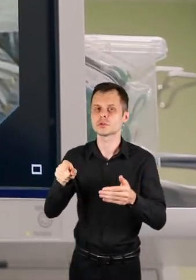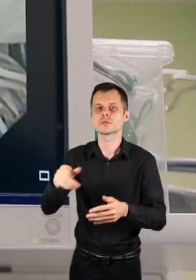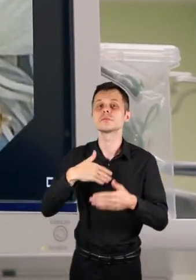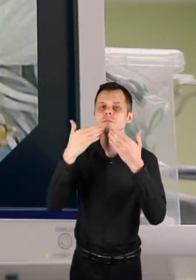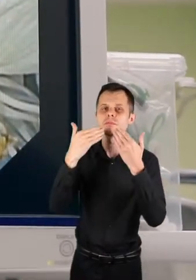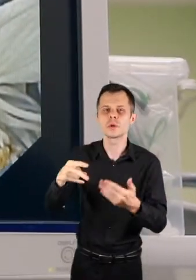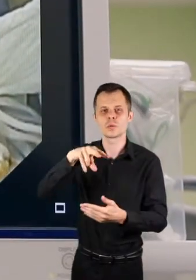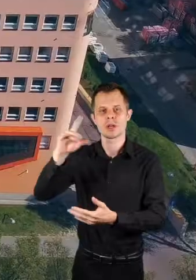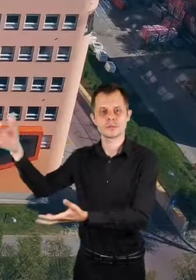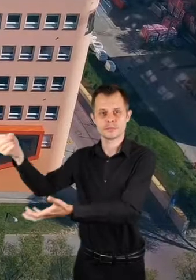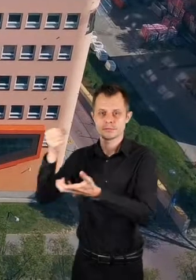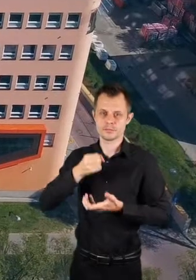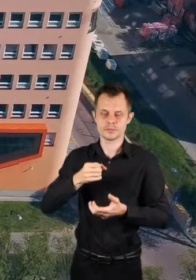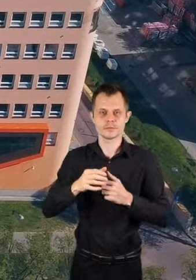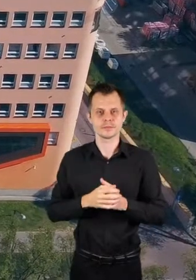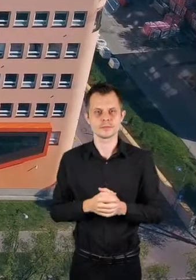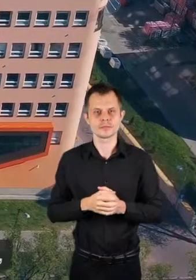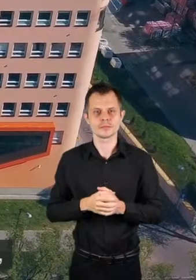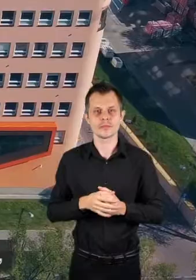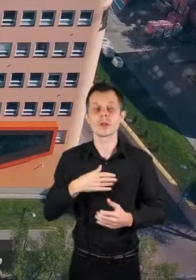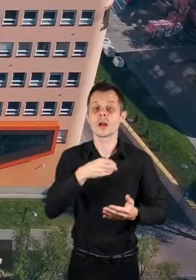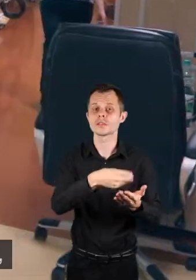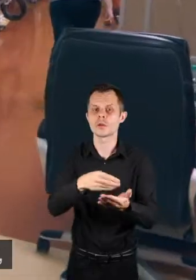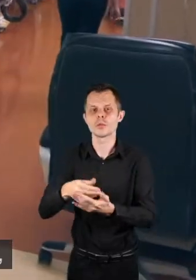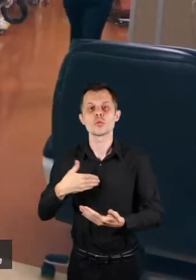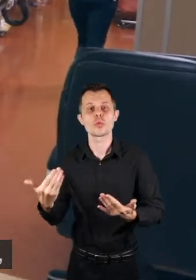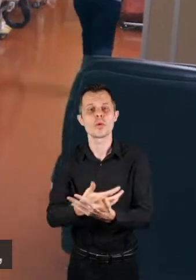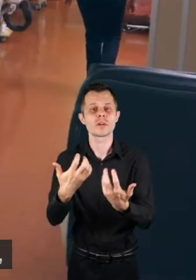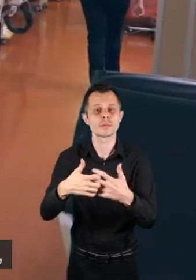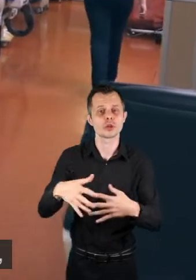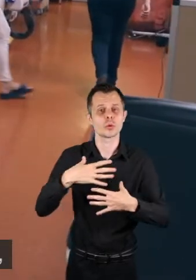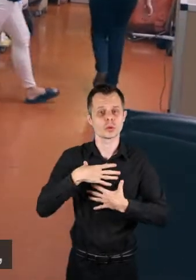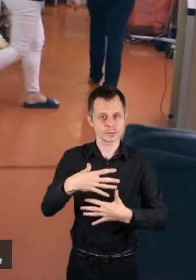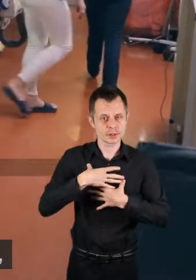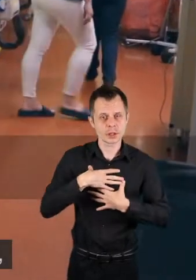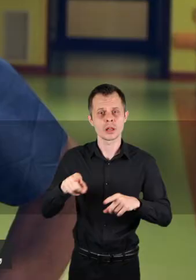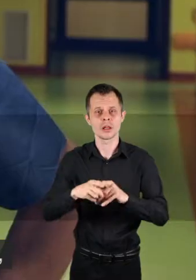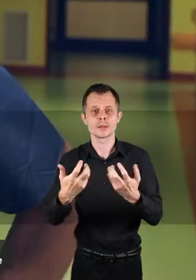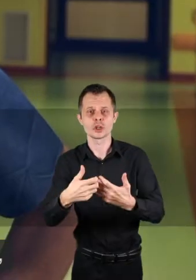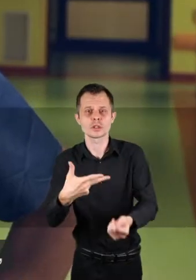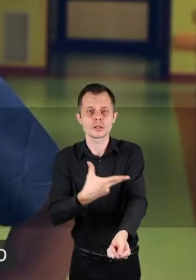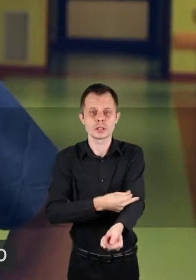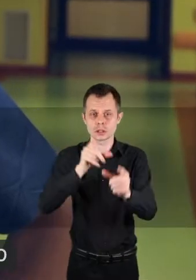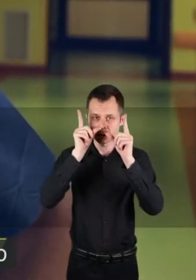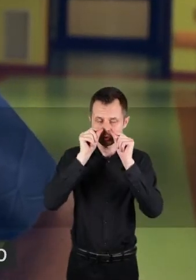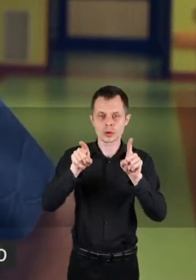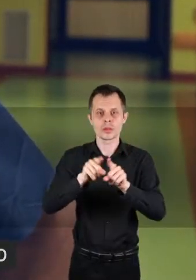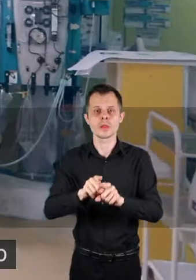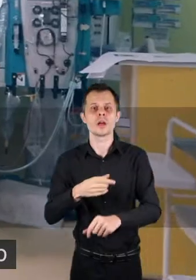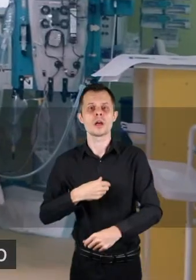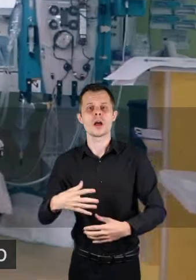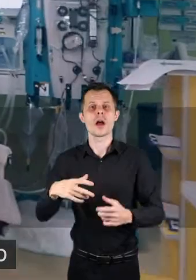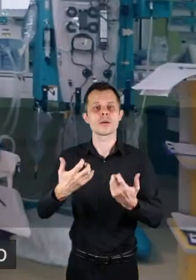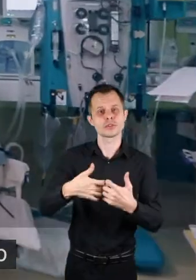dzięki funduszom unijnym. Zakupienie nowych respiratorów, aparatów do znieczulenia, aparatów do